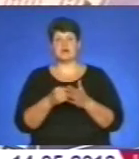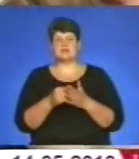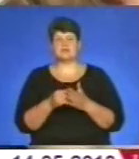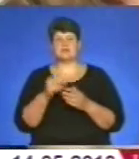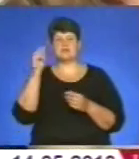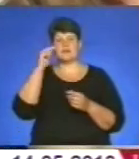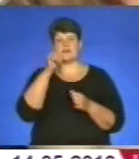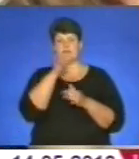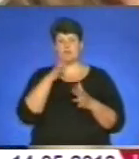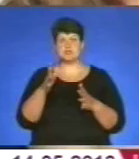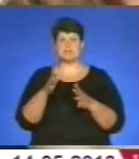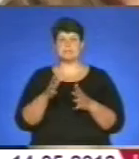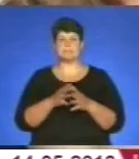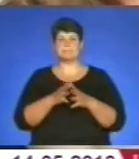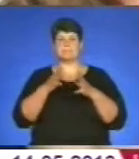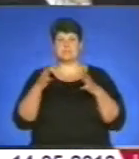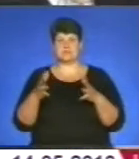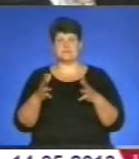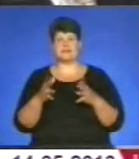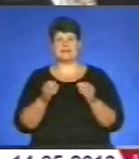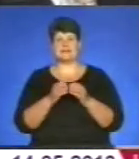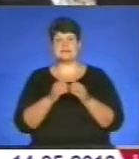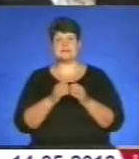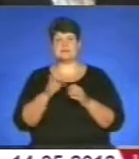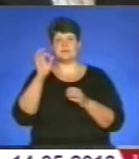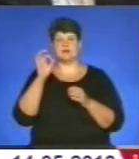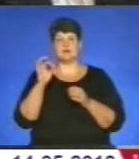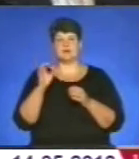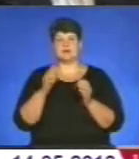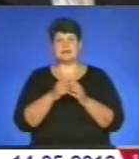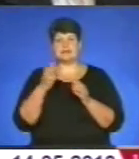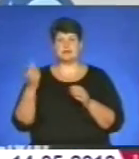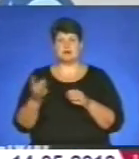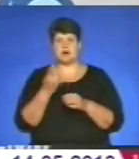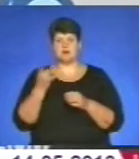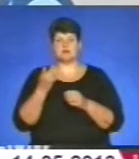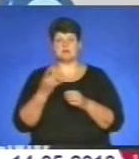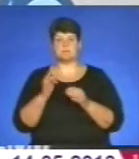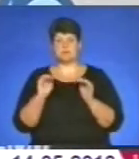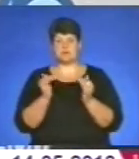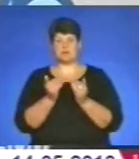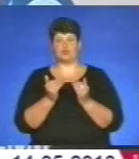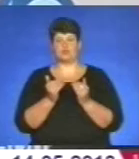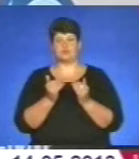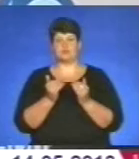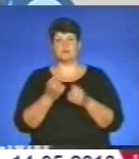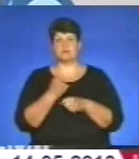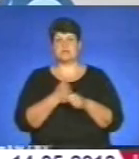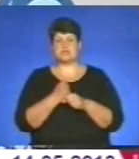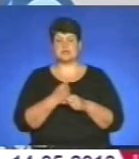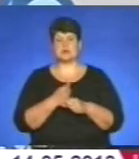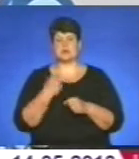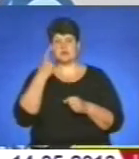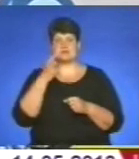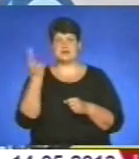може перевищувати десятикратний розмір прожиткового мінімуму для працездатних осіб. З 1 січня 2013